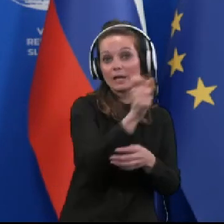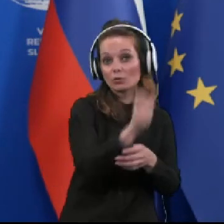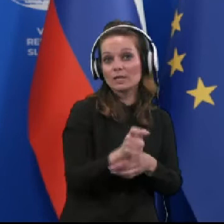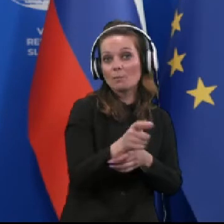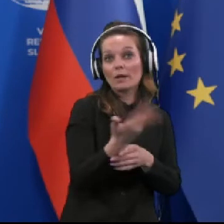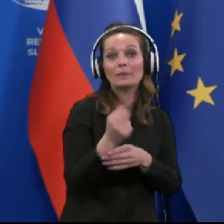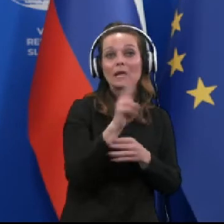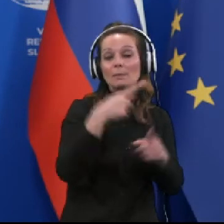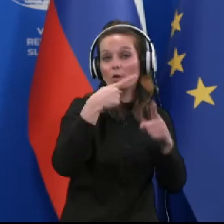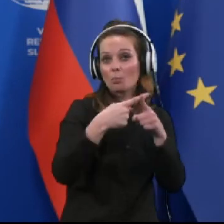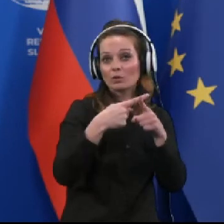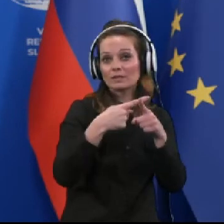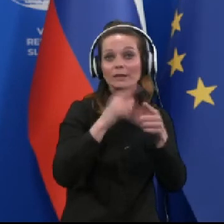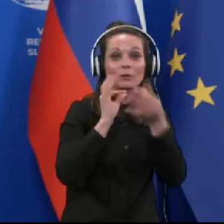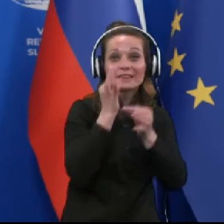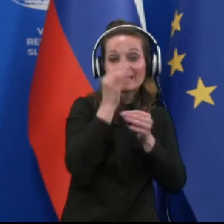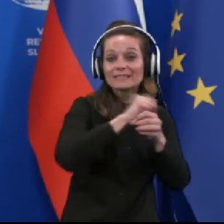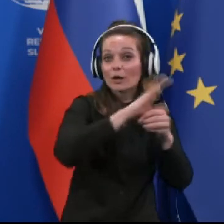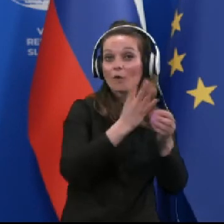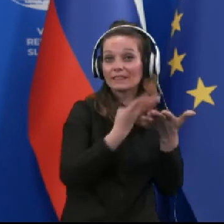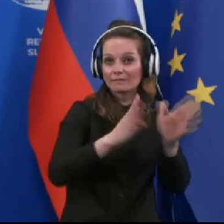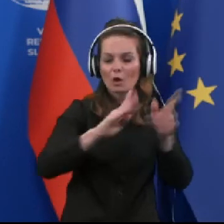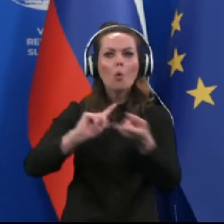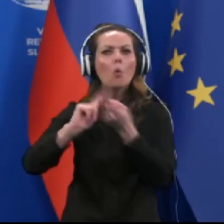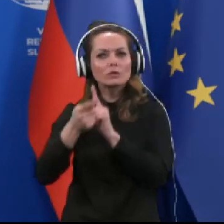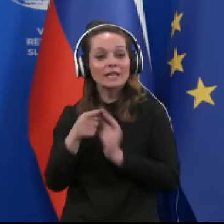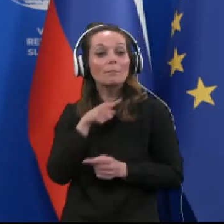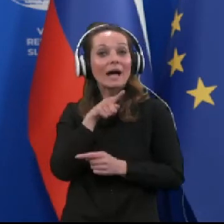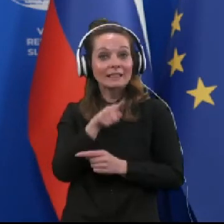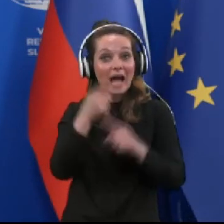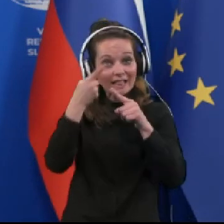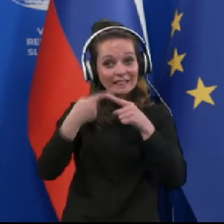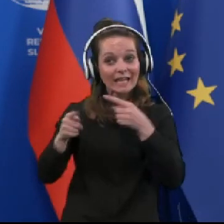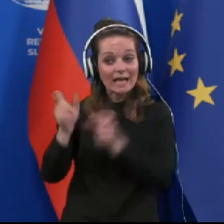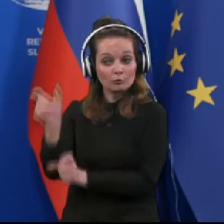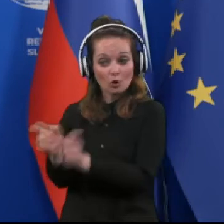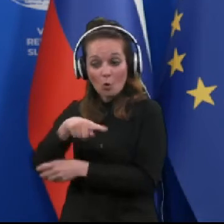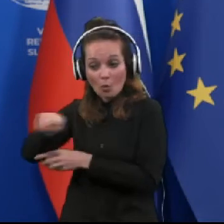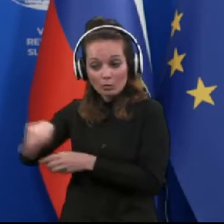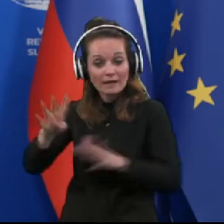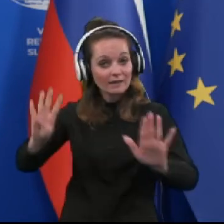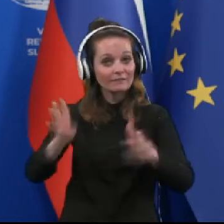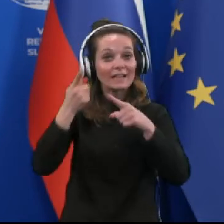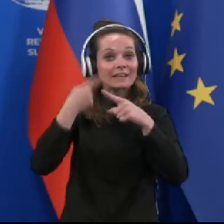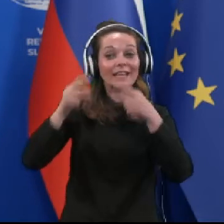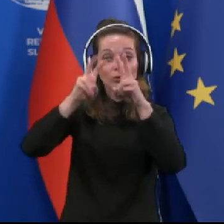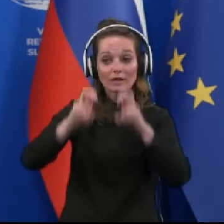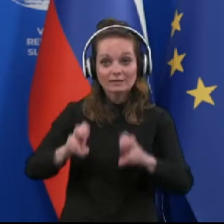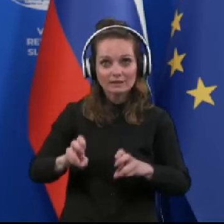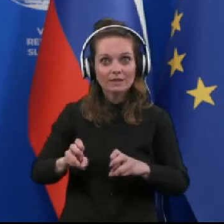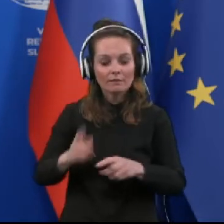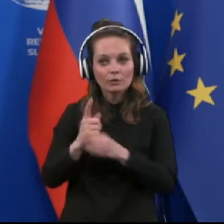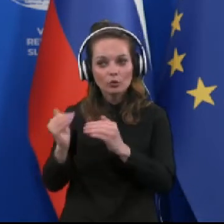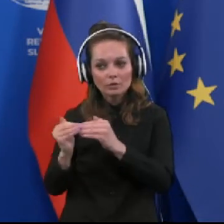pozitiven test na COVID-19, oziroma se je ta delež oseb v 9. valu raziskave